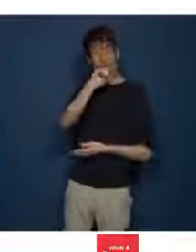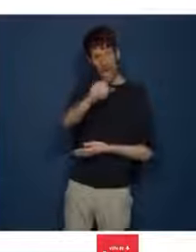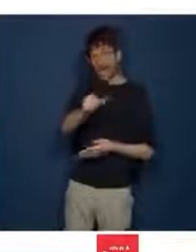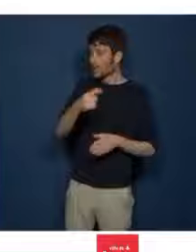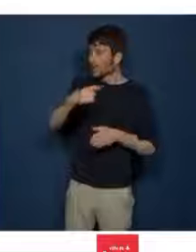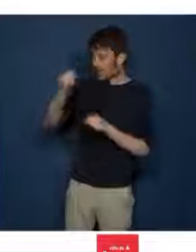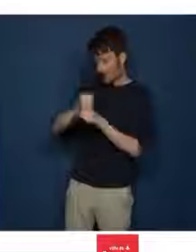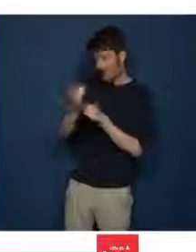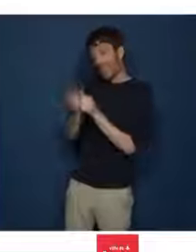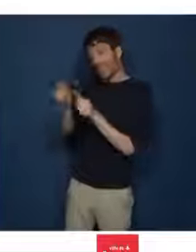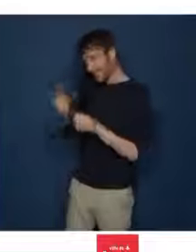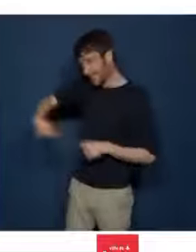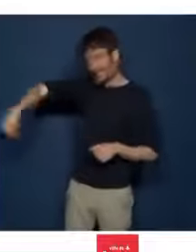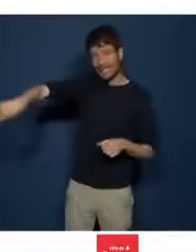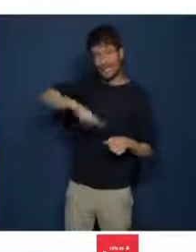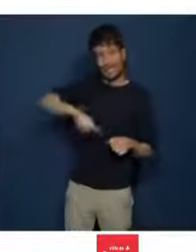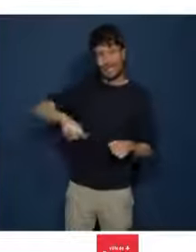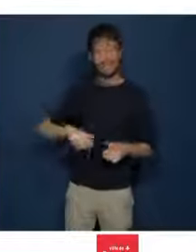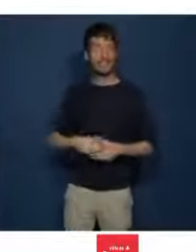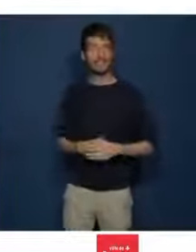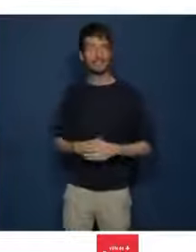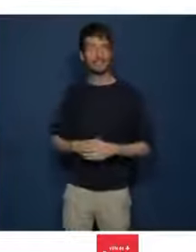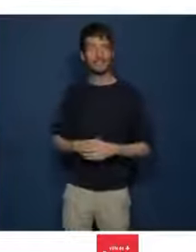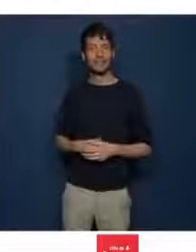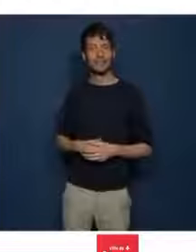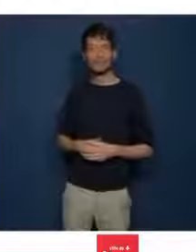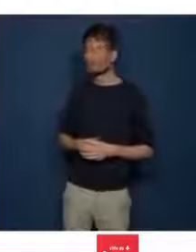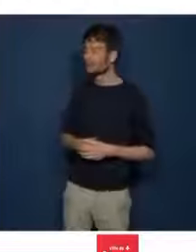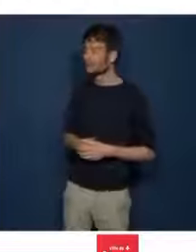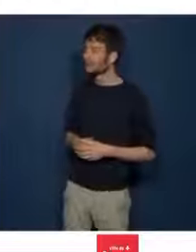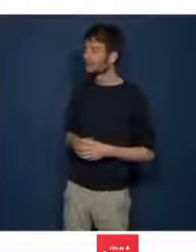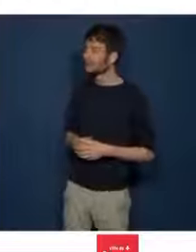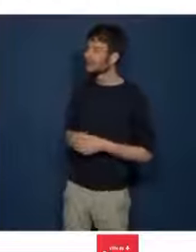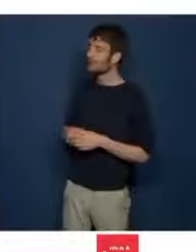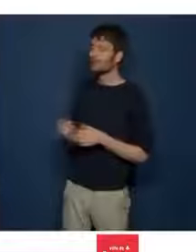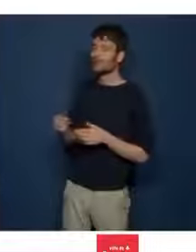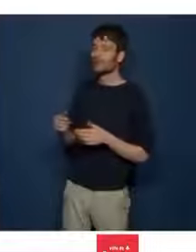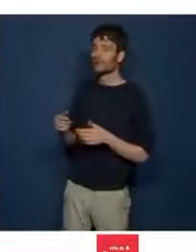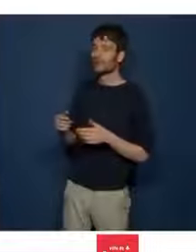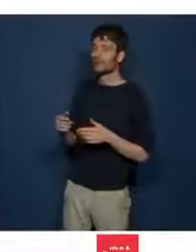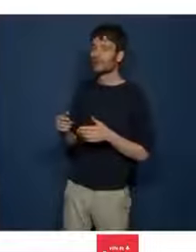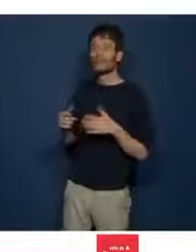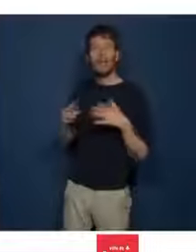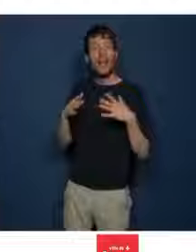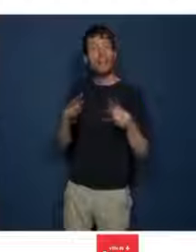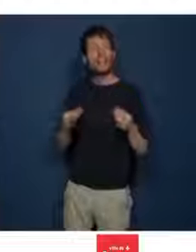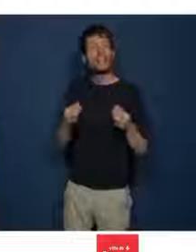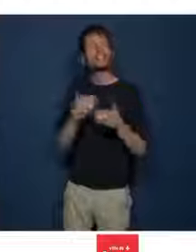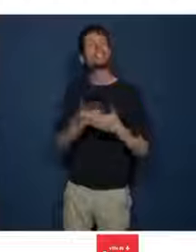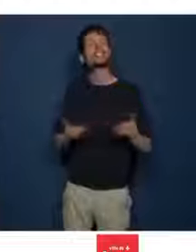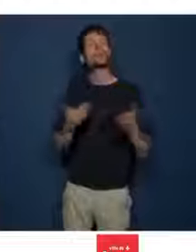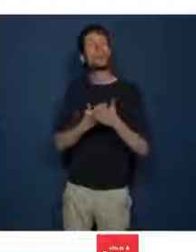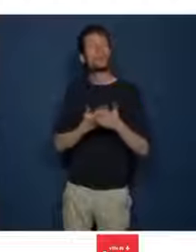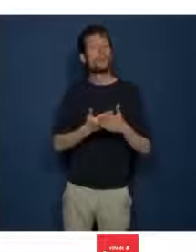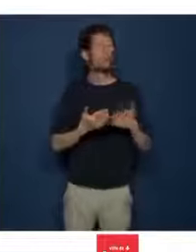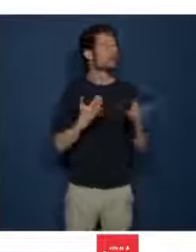-ci. Nous sommes bien loin de vos déclarations d'impuissance dans la démolition de la chapelle Saint-Joseph.